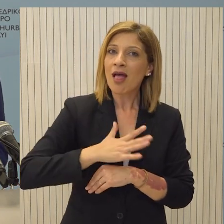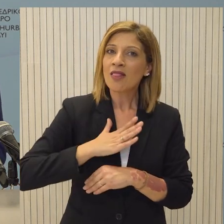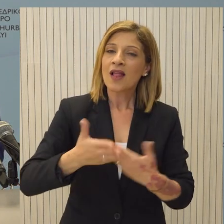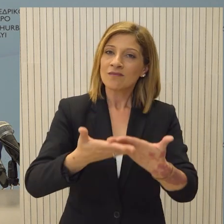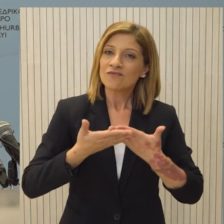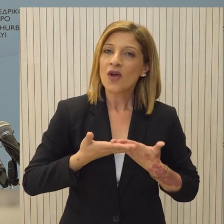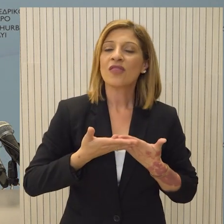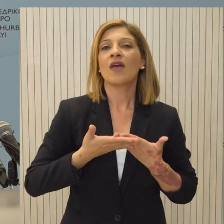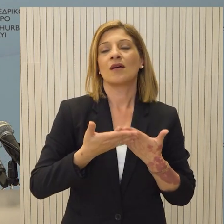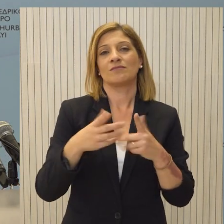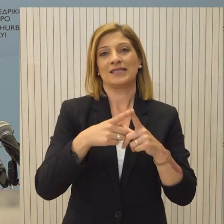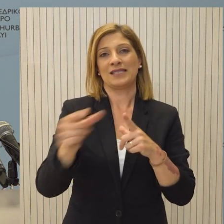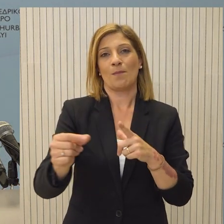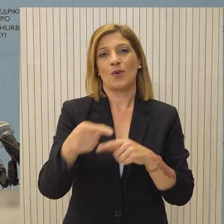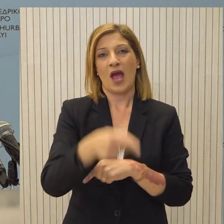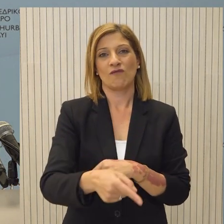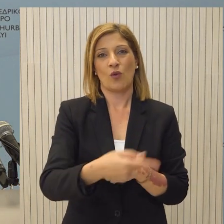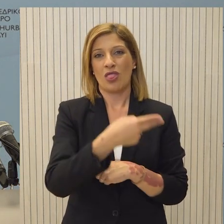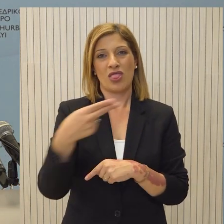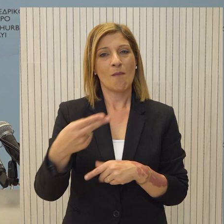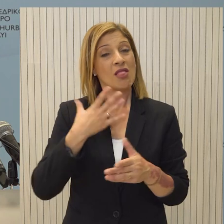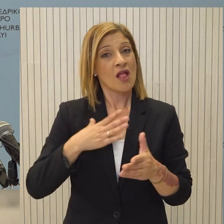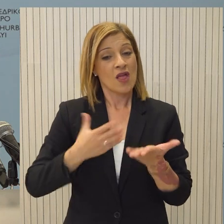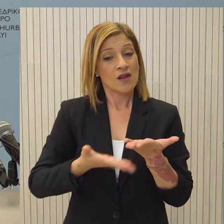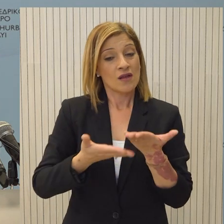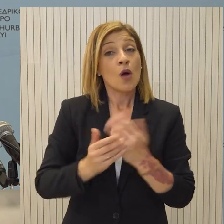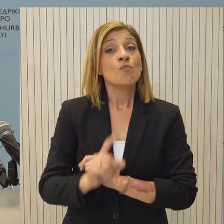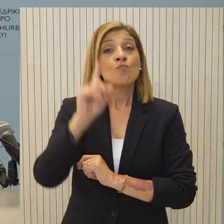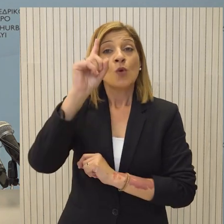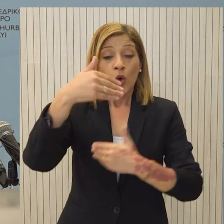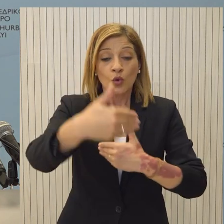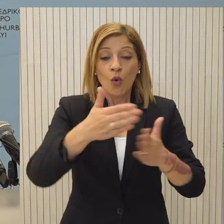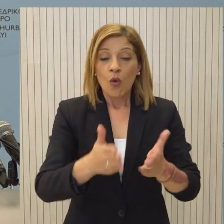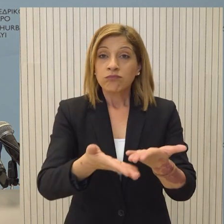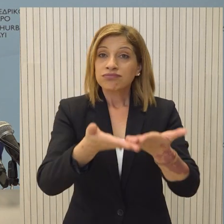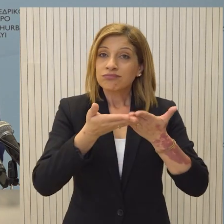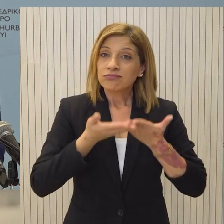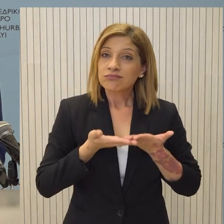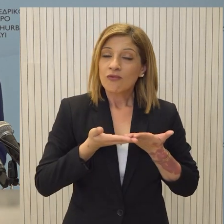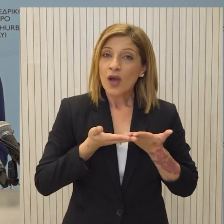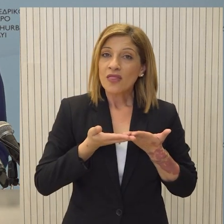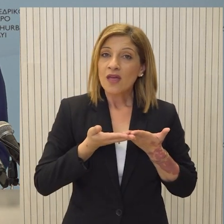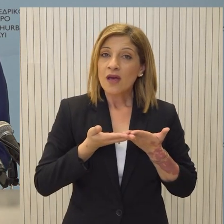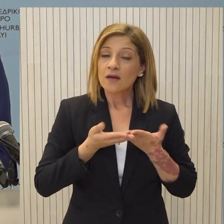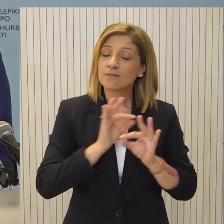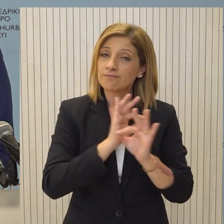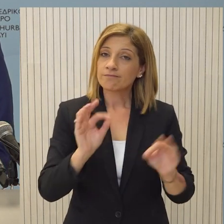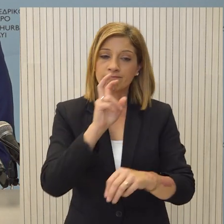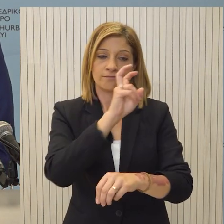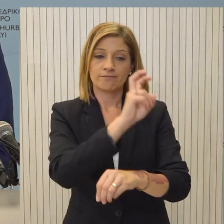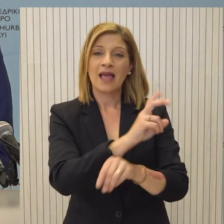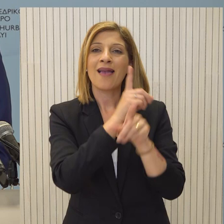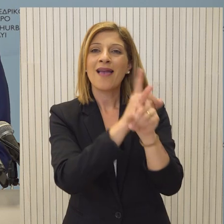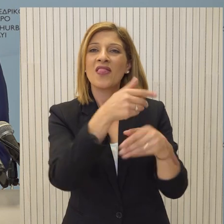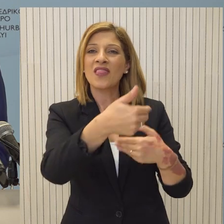συνδράμουν υλικοτεχνικά στην υλοποίηση της πρωτοβουλίας, με το πρώτο φορτίο ανθρωπιστικής βοήθειας να βρίσκεται ήδη αποθηκευμένο σε ειδικά